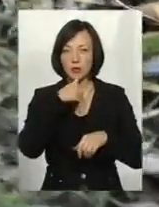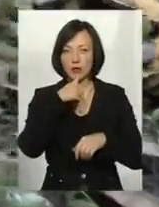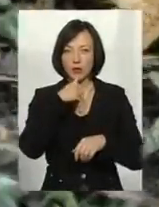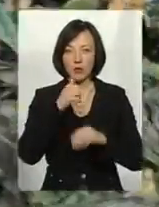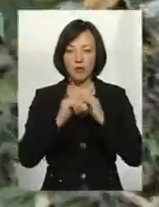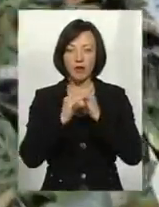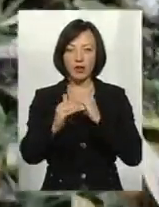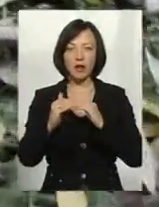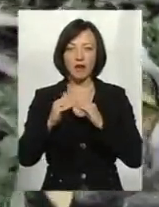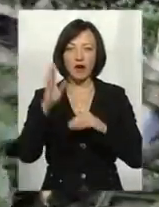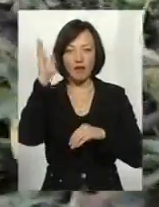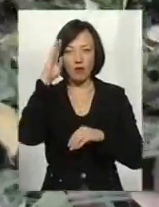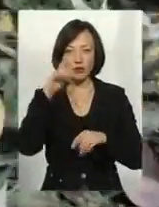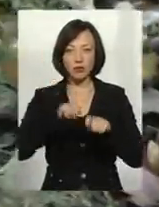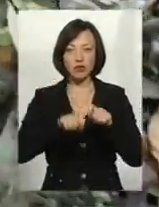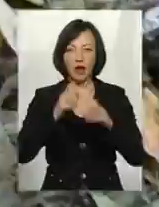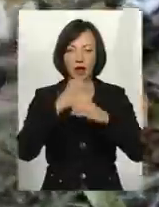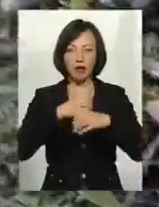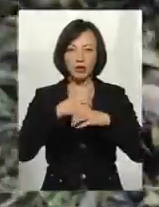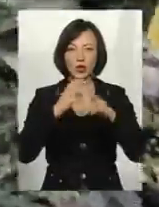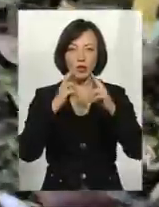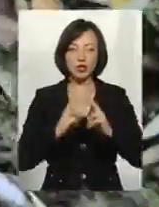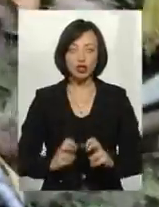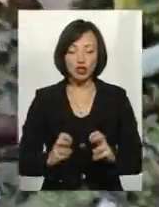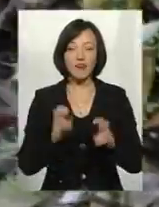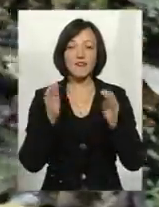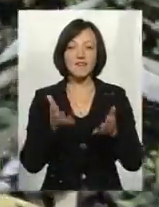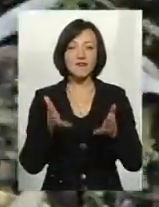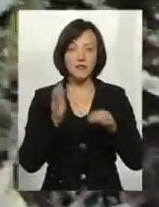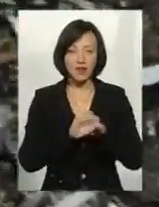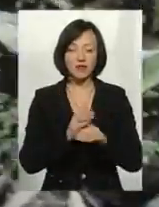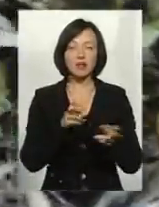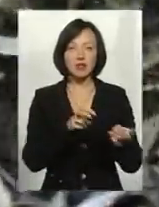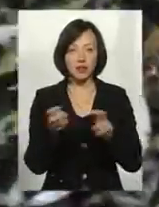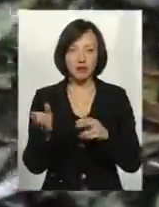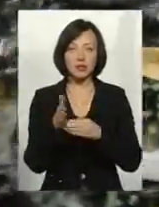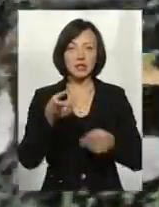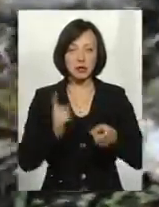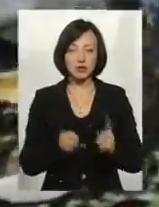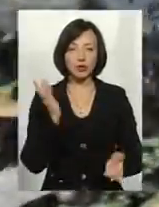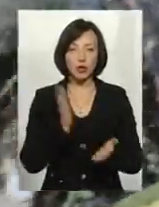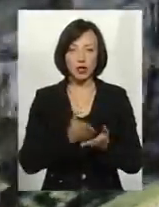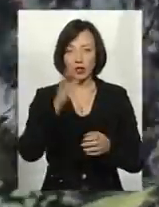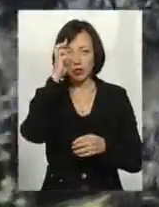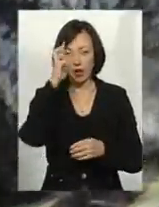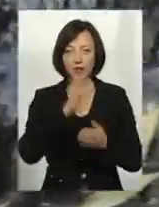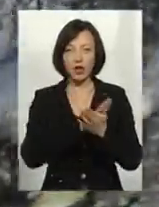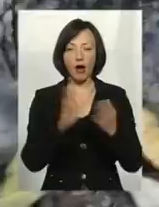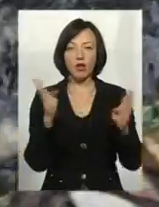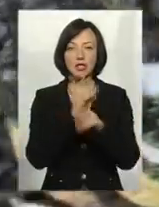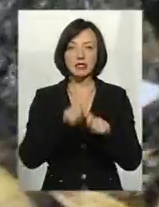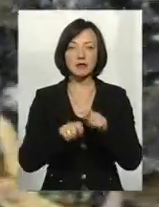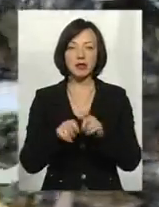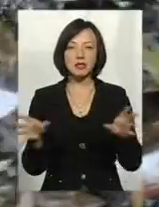поверхних вод річки для проведення інструментально-лабораторних досліджень, виявлено дійсно загибель риби. Державною екологічною інспекцією